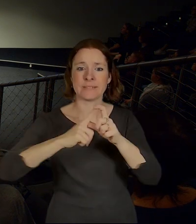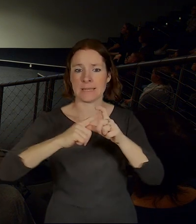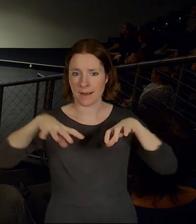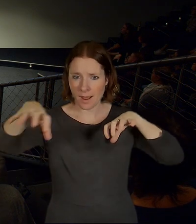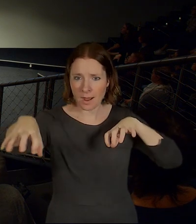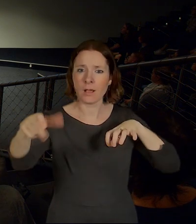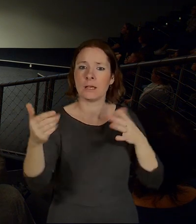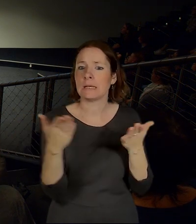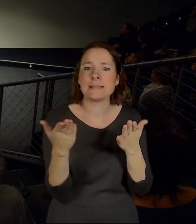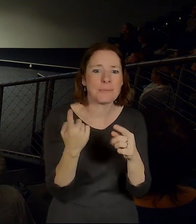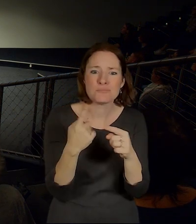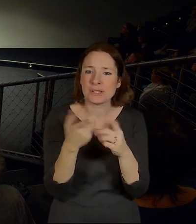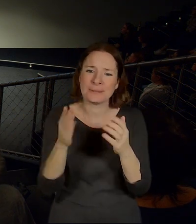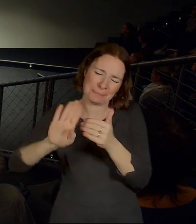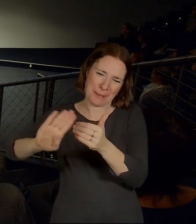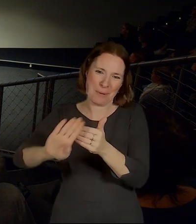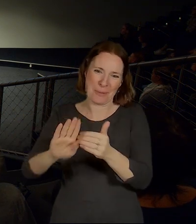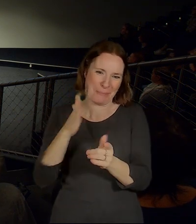někde jako tady mimo mapu.